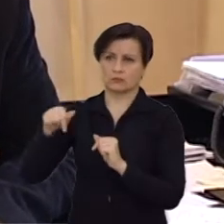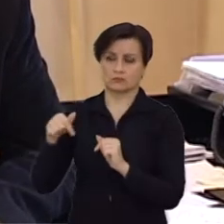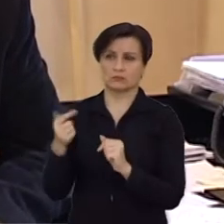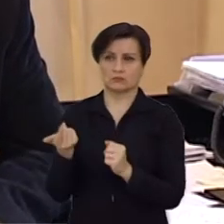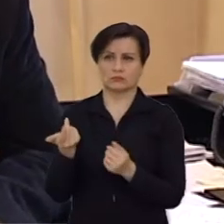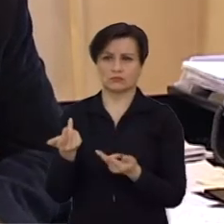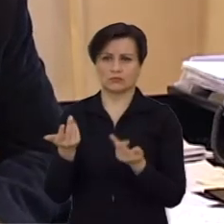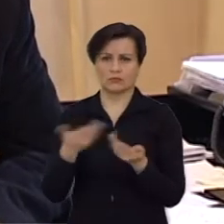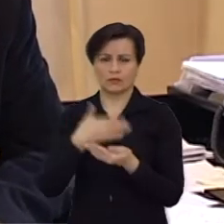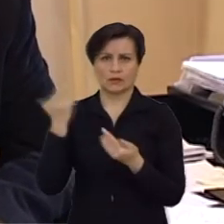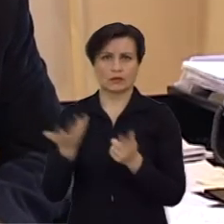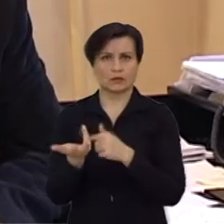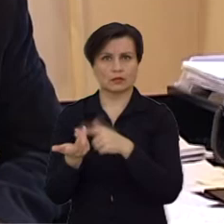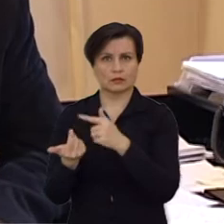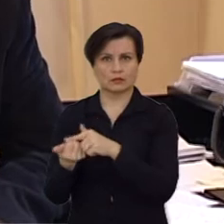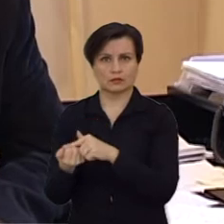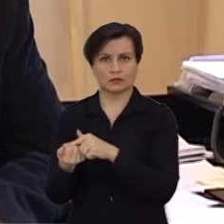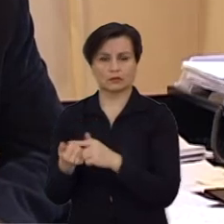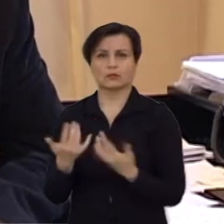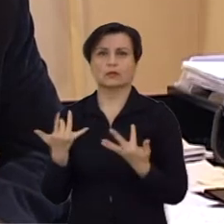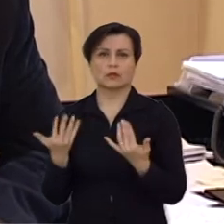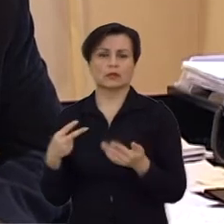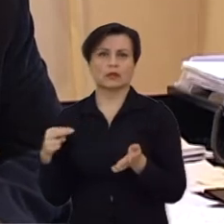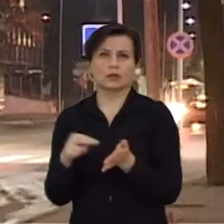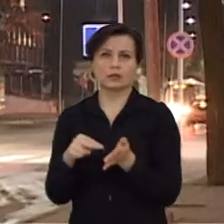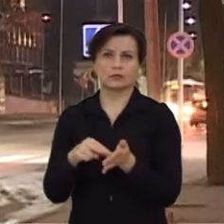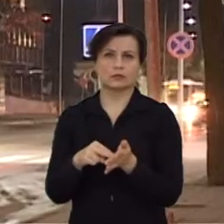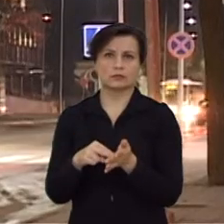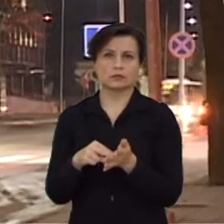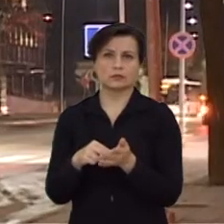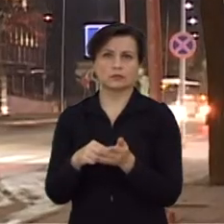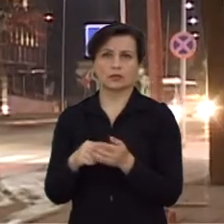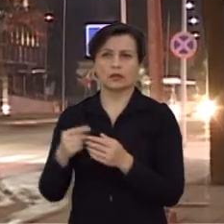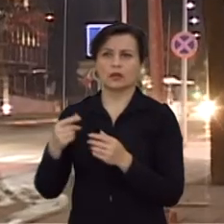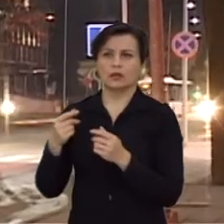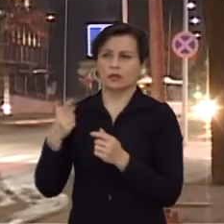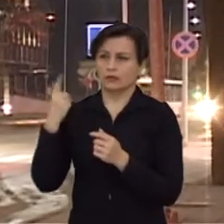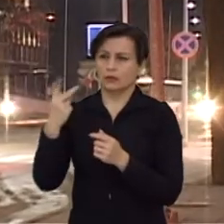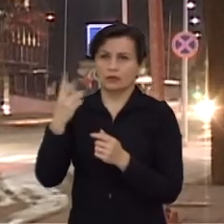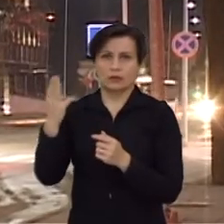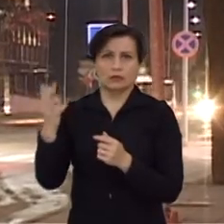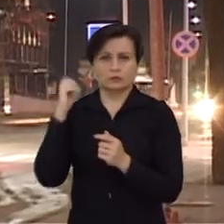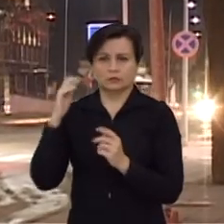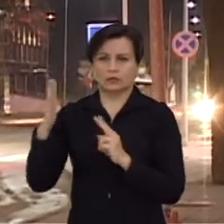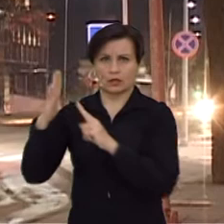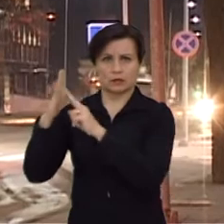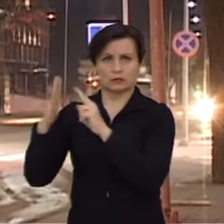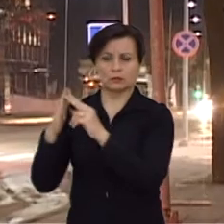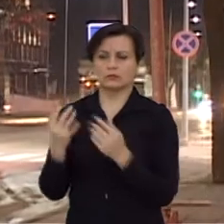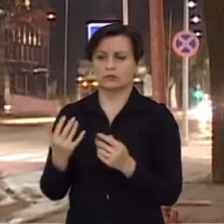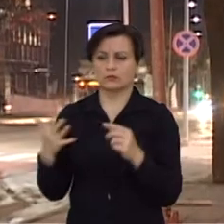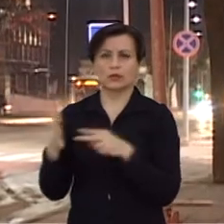Šiandien dienai taip pat yra skaičiajimai atliekami, kiek kainuotų porą atramų su šviestuvais